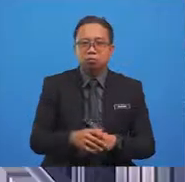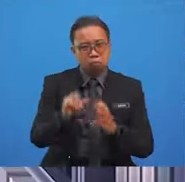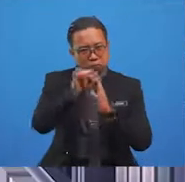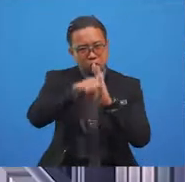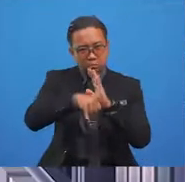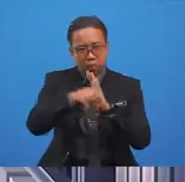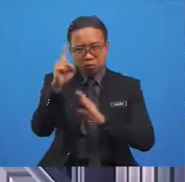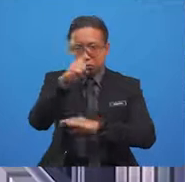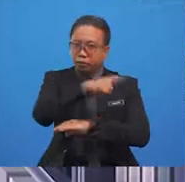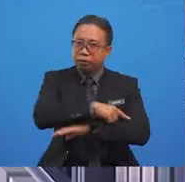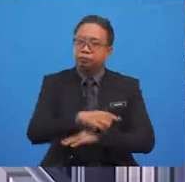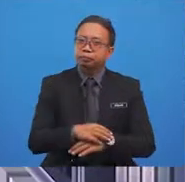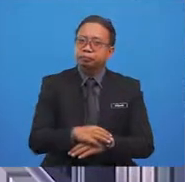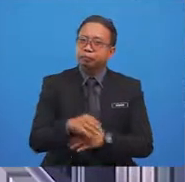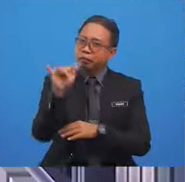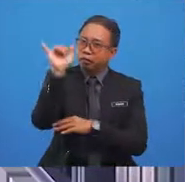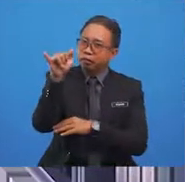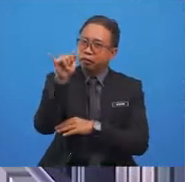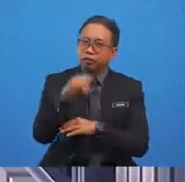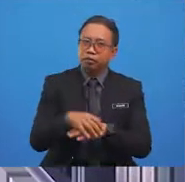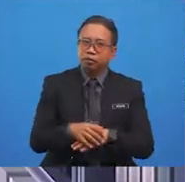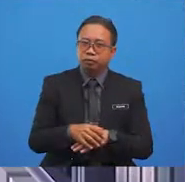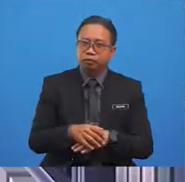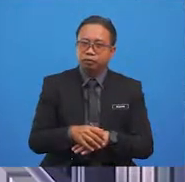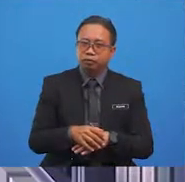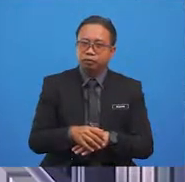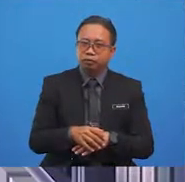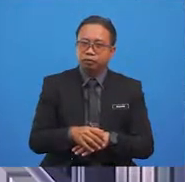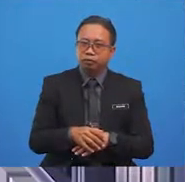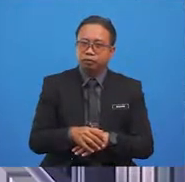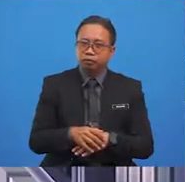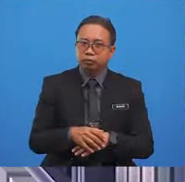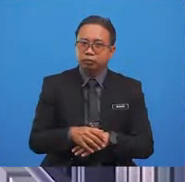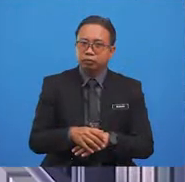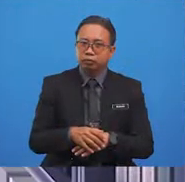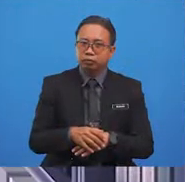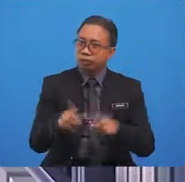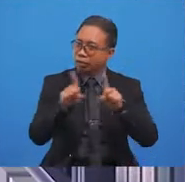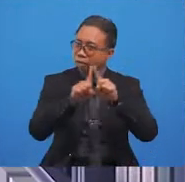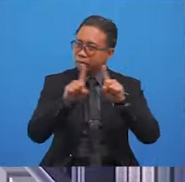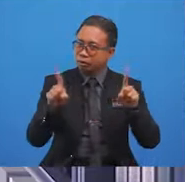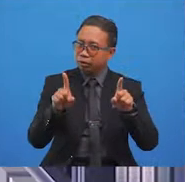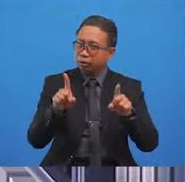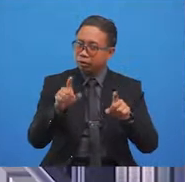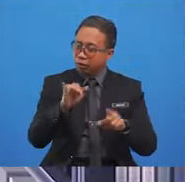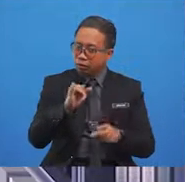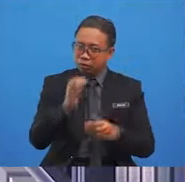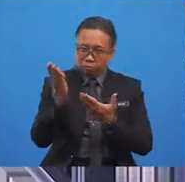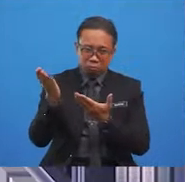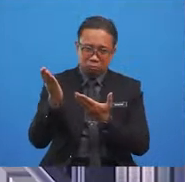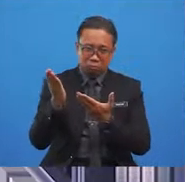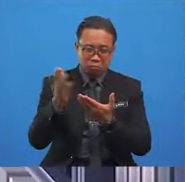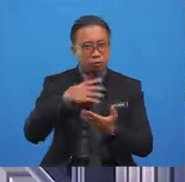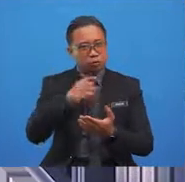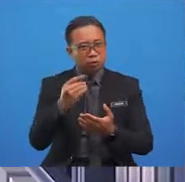Well, yes, YOLO. We do sleep eight hours every day, but I like sleeping